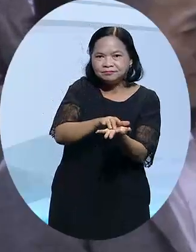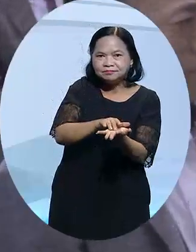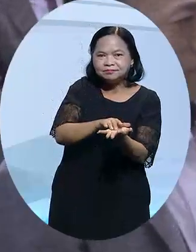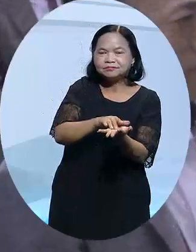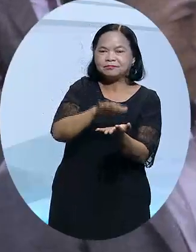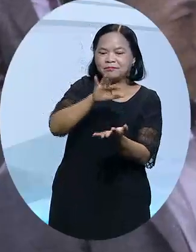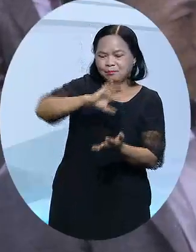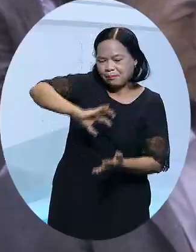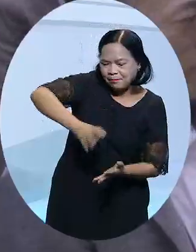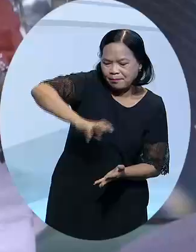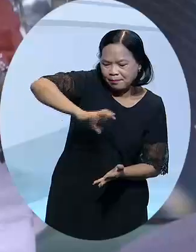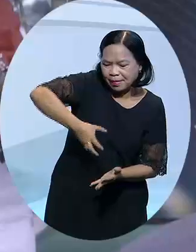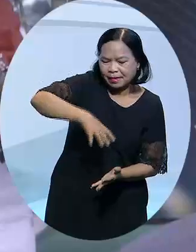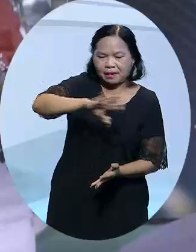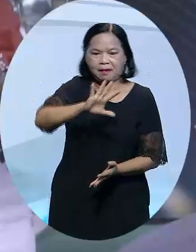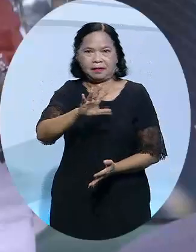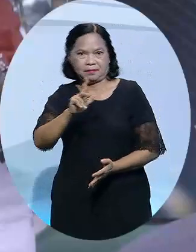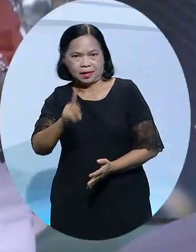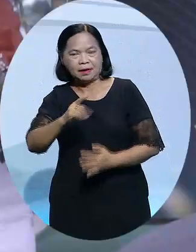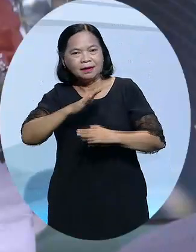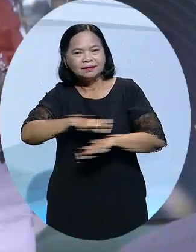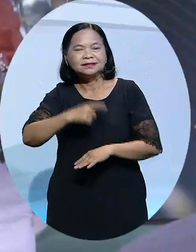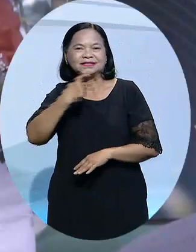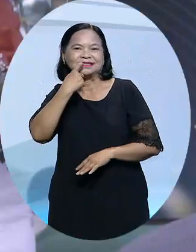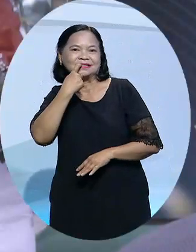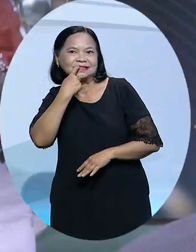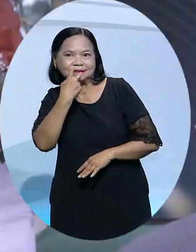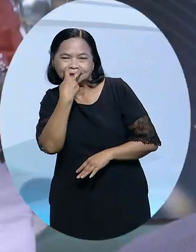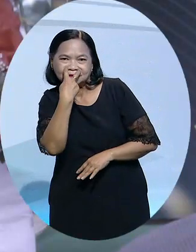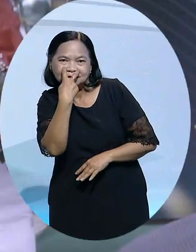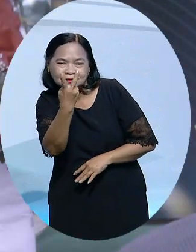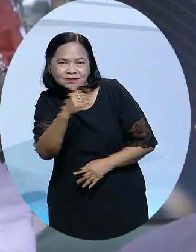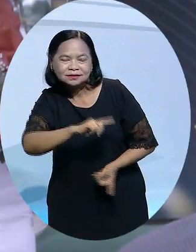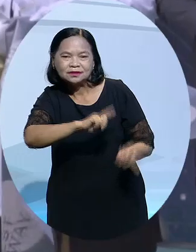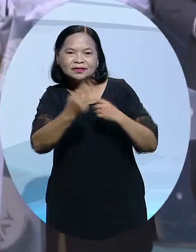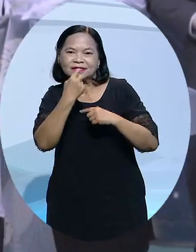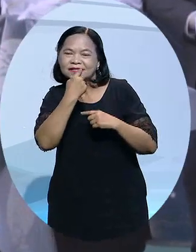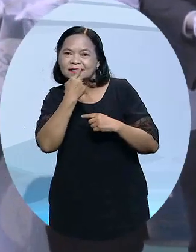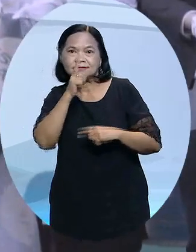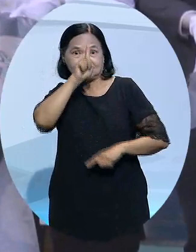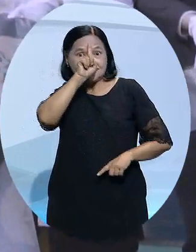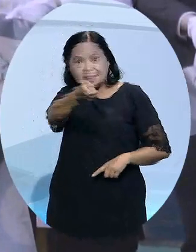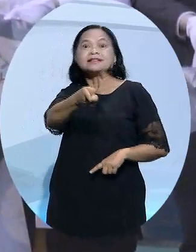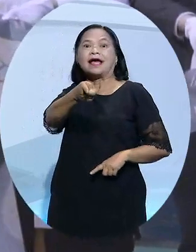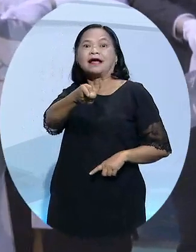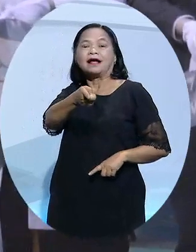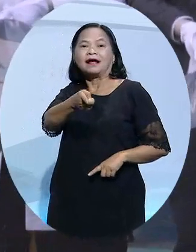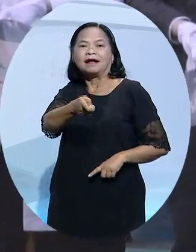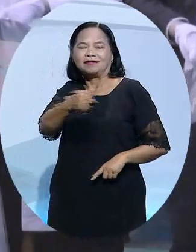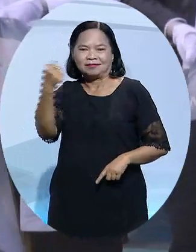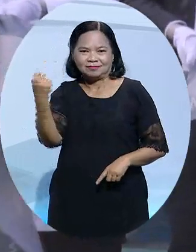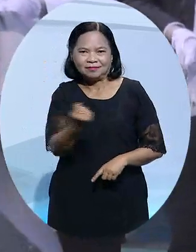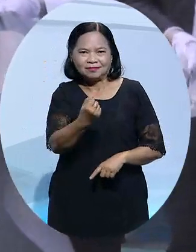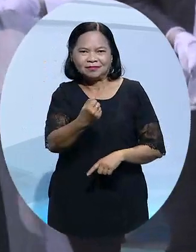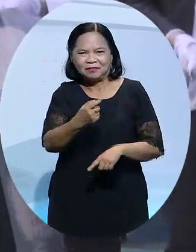iTero 5D cho thấy trước kết quả chỉnh nha và theo dõi tiến trình dịch chuyển răng một cách chính xác. Quét dấu toàn hàm chỉ